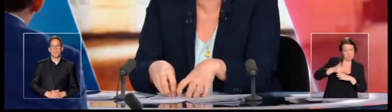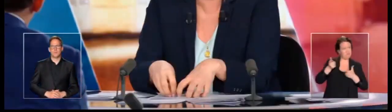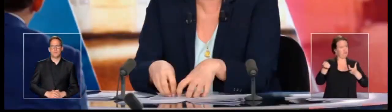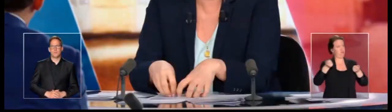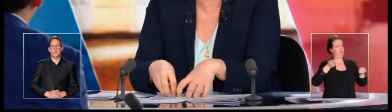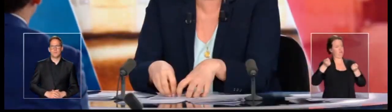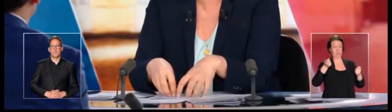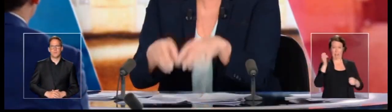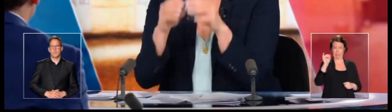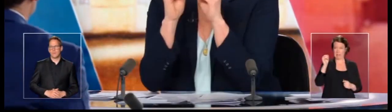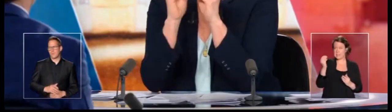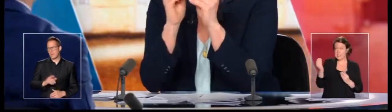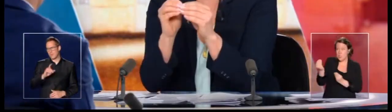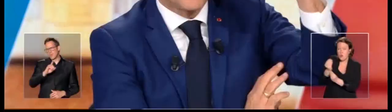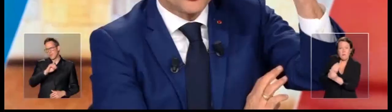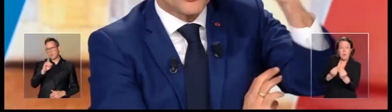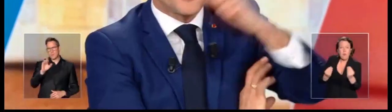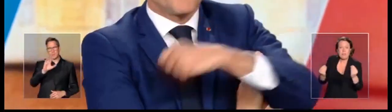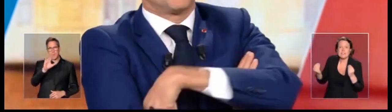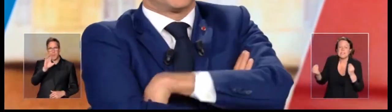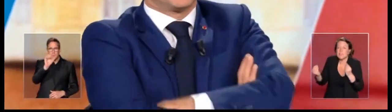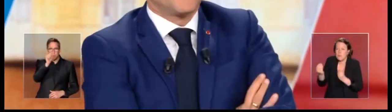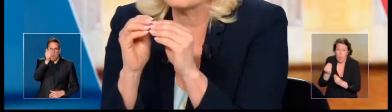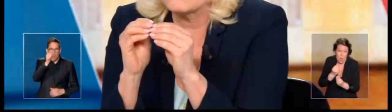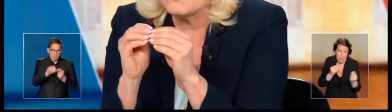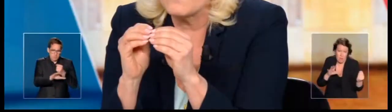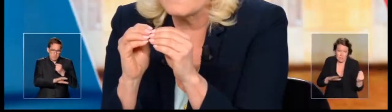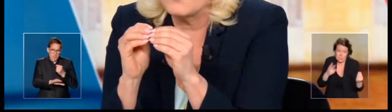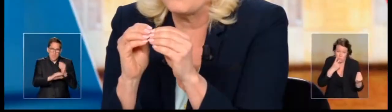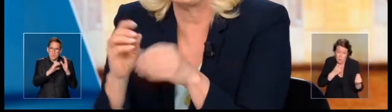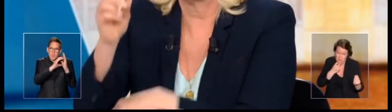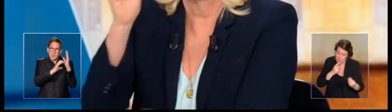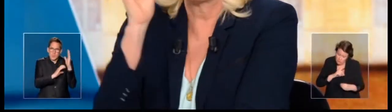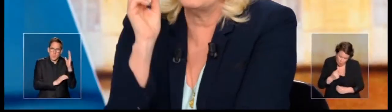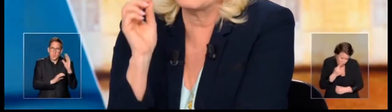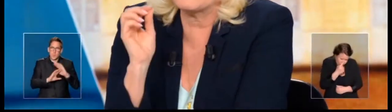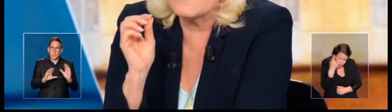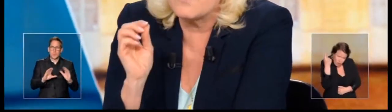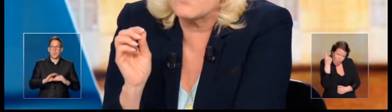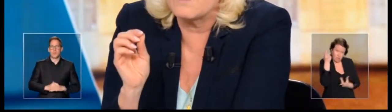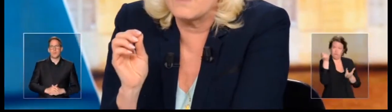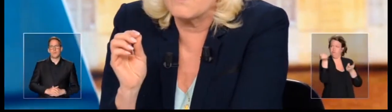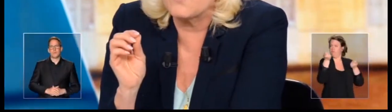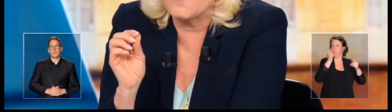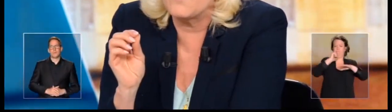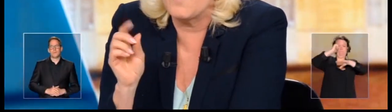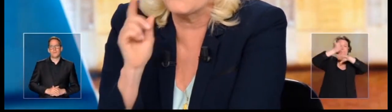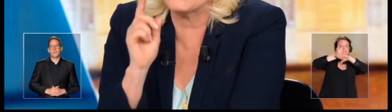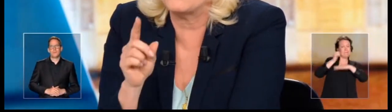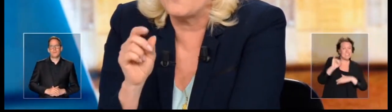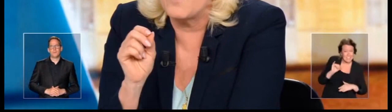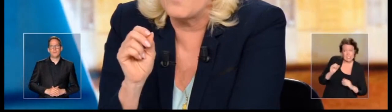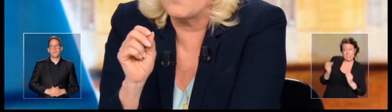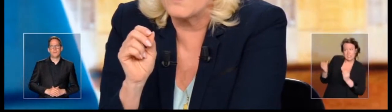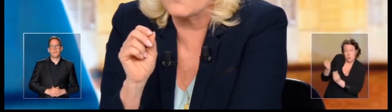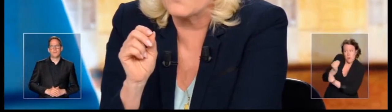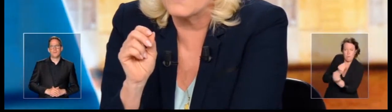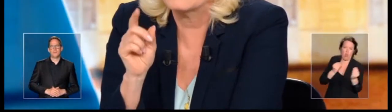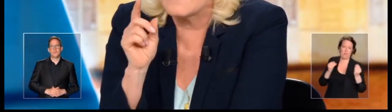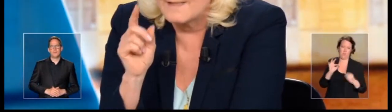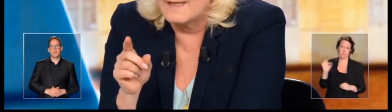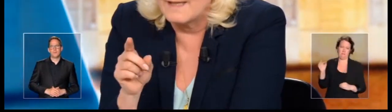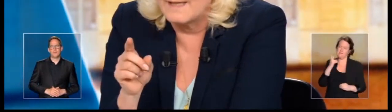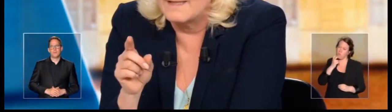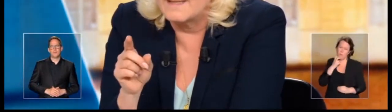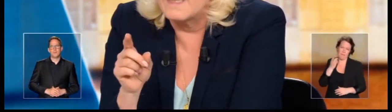c'est pas ce qui a marqué. Non, c'est la Constitution, Madame Le Pen. Non, le seul souverain c'est le peuple. Comme la Constitution est la loi suprême du peuple, seul le peuple peut la